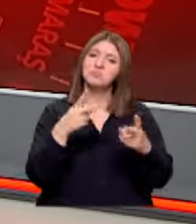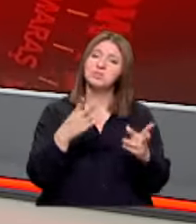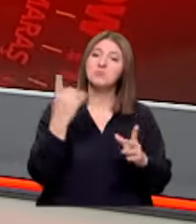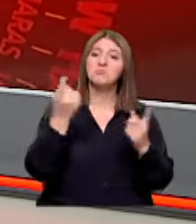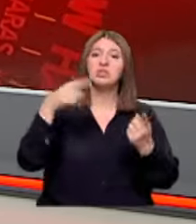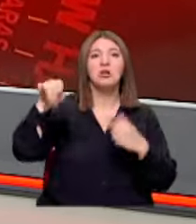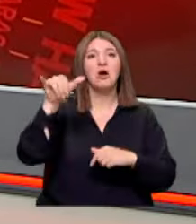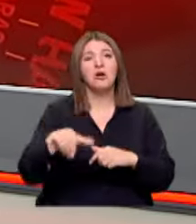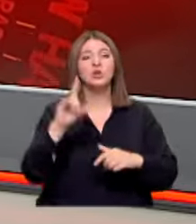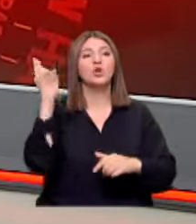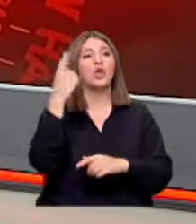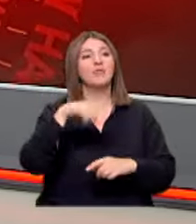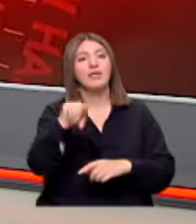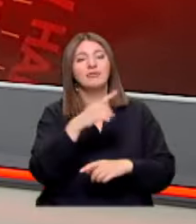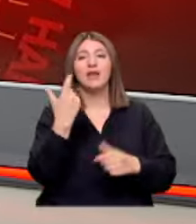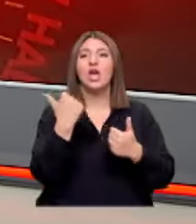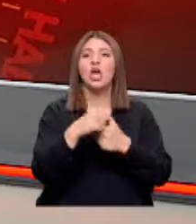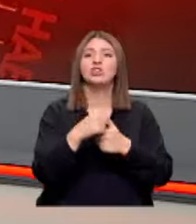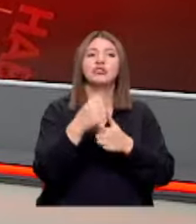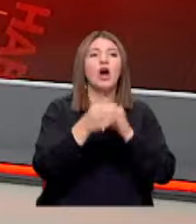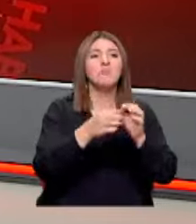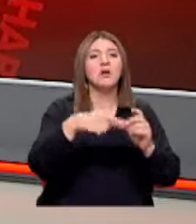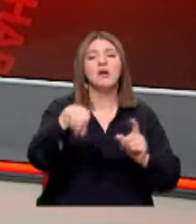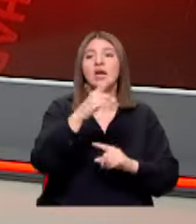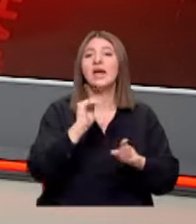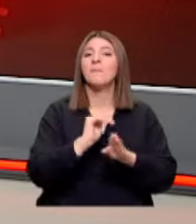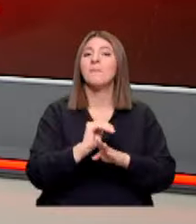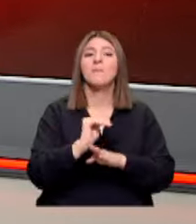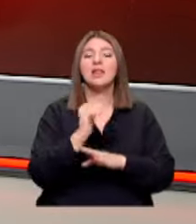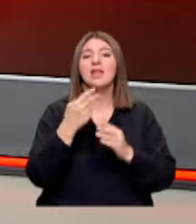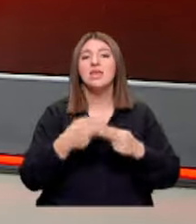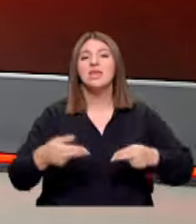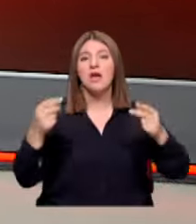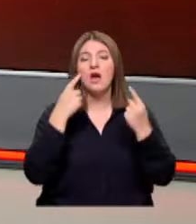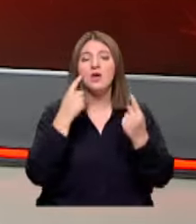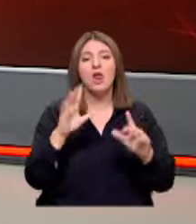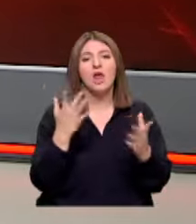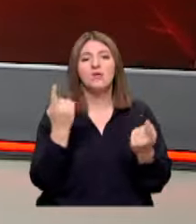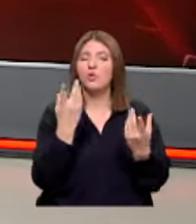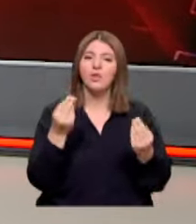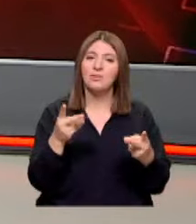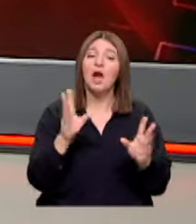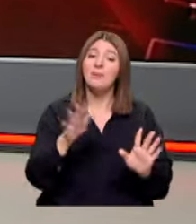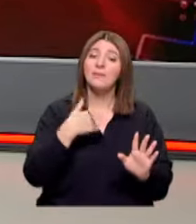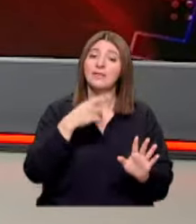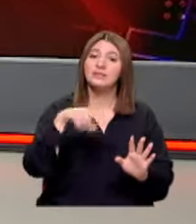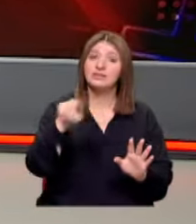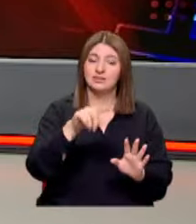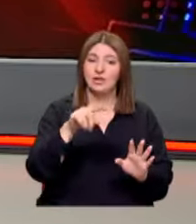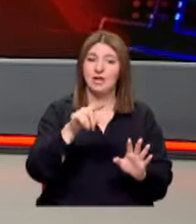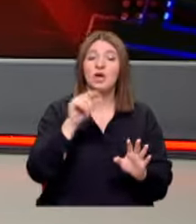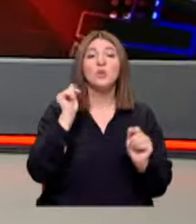birileri hakkında yönetenler hakkında eşiniz dostunuz hakkında yaşanmış hikayeleriniz hakkında herhangi bir şey olabilir ama ben size